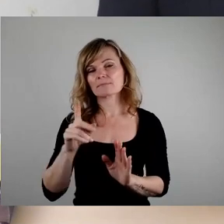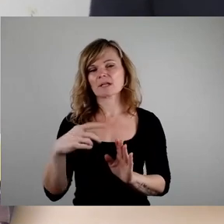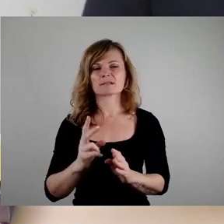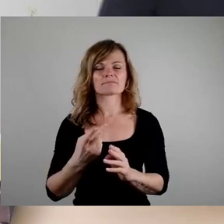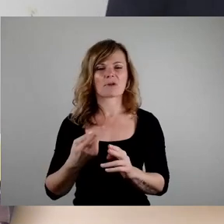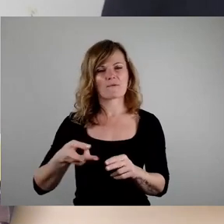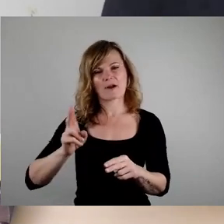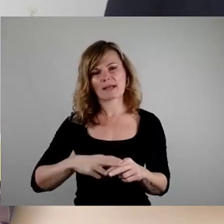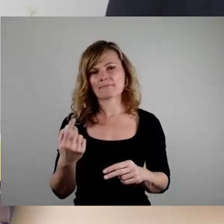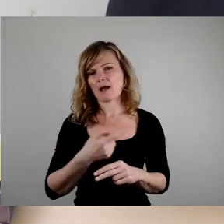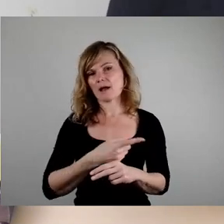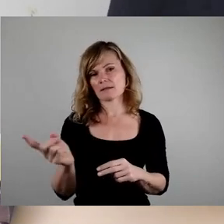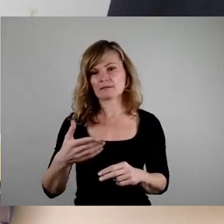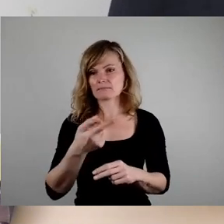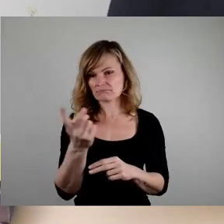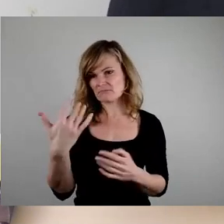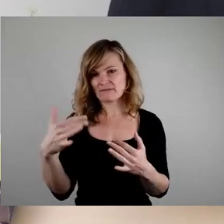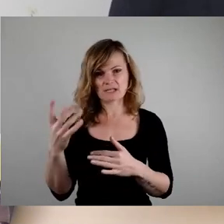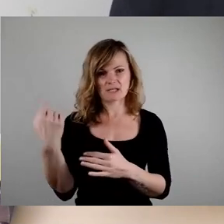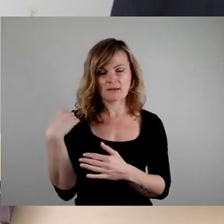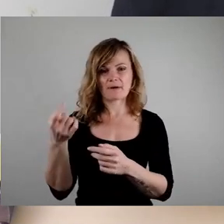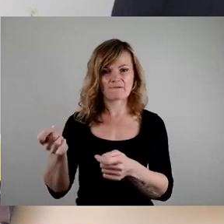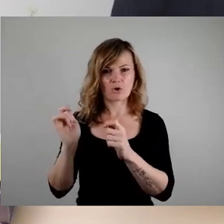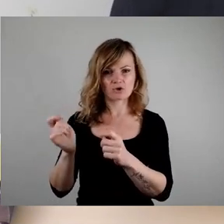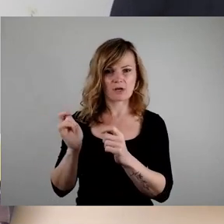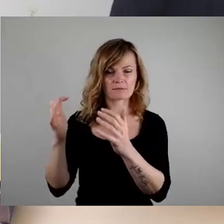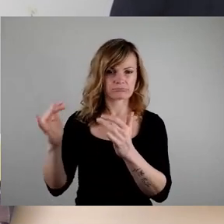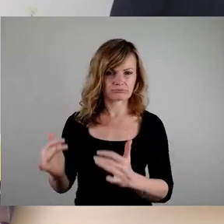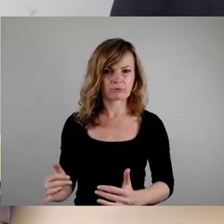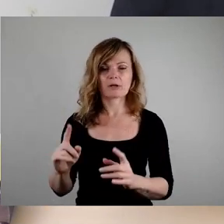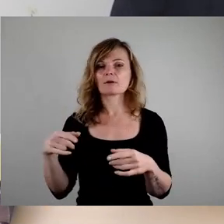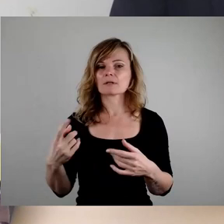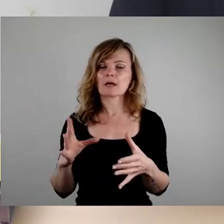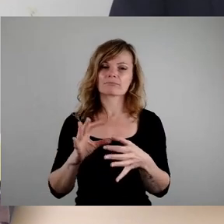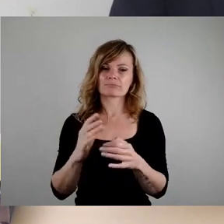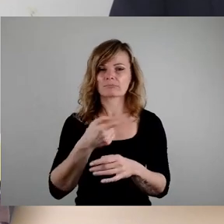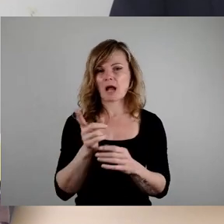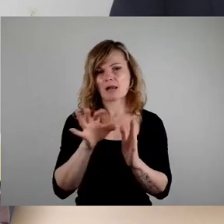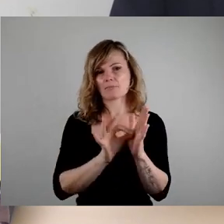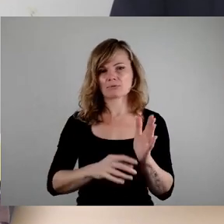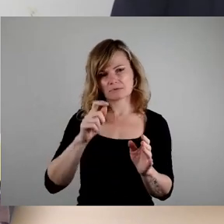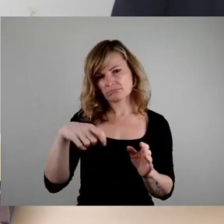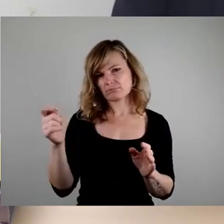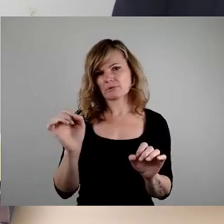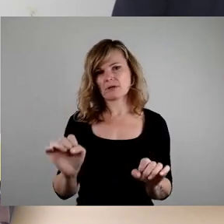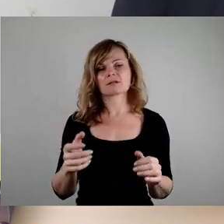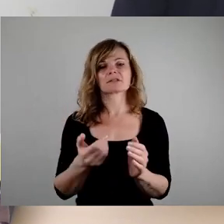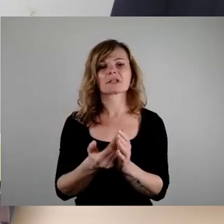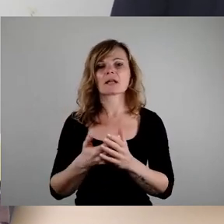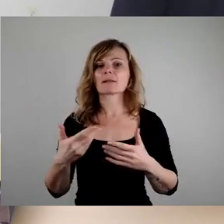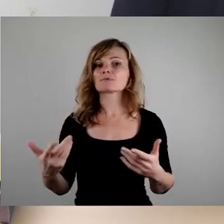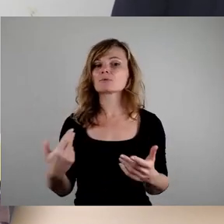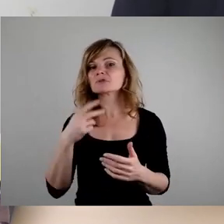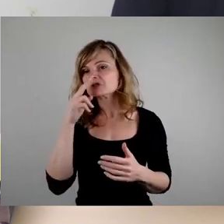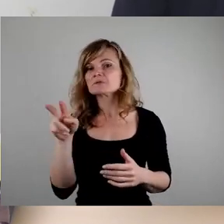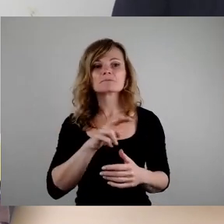an Vorschlägen von Ihnen gekommen sind und wir treffen damit, glaube ich, alle Intentionen. Insofern sehe ich